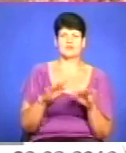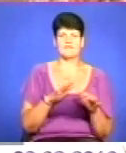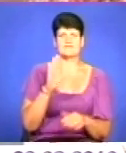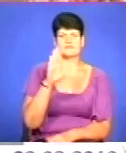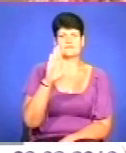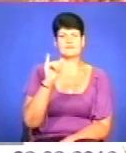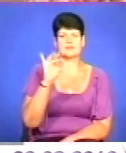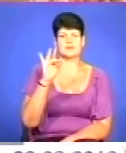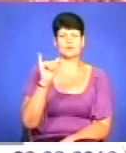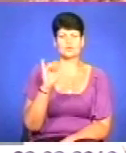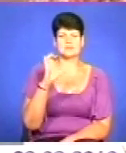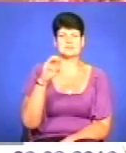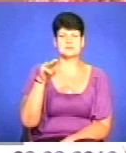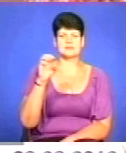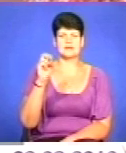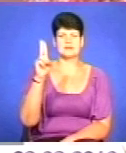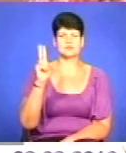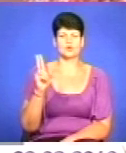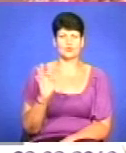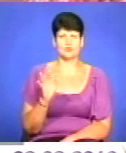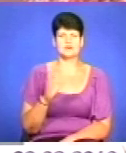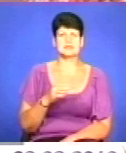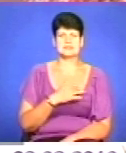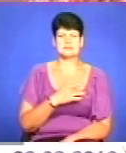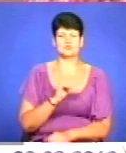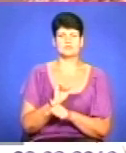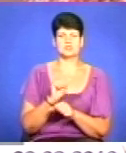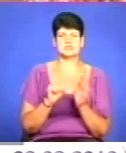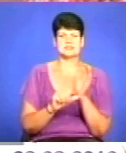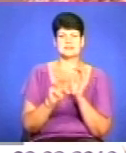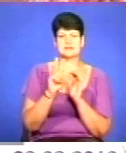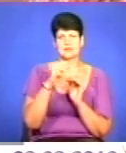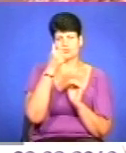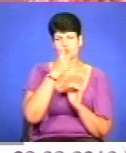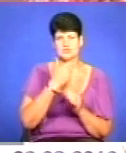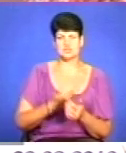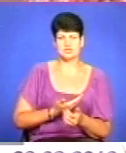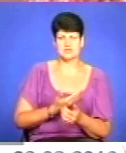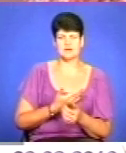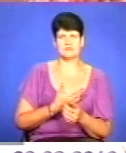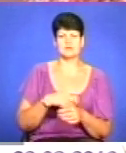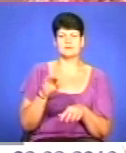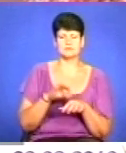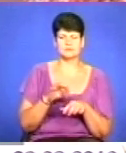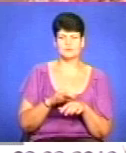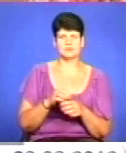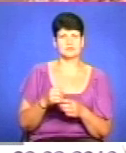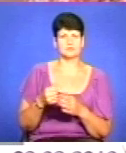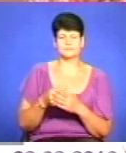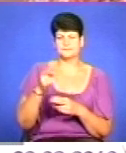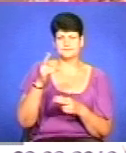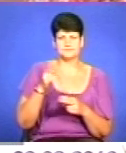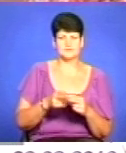Стецько. Її серце зупинилося на 61-му році життя. Віру Стецько боролася із невеліковною хворобою до останнього подиху.